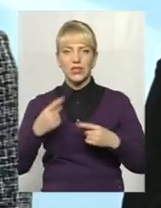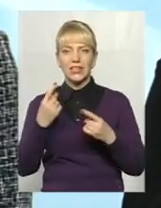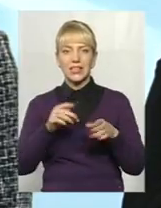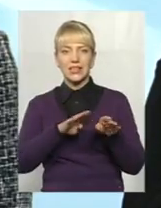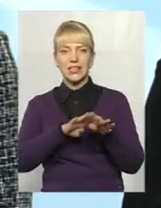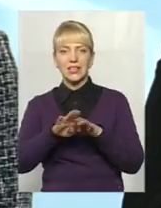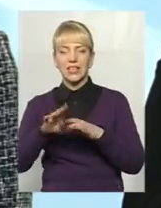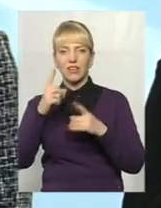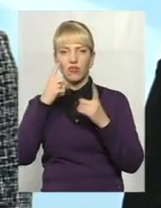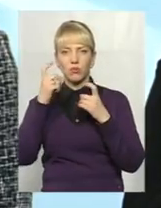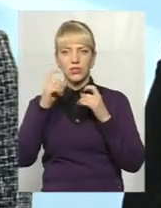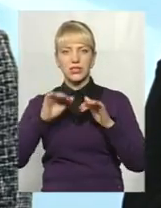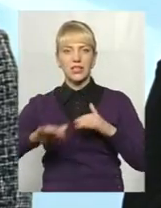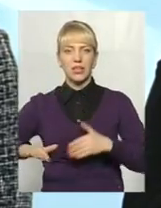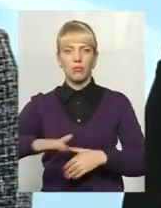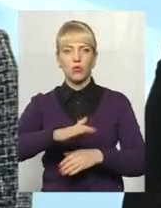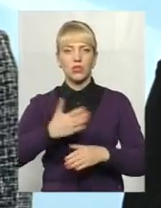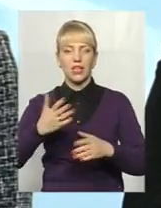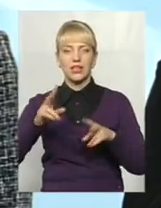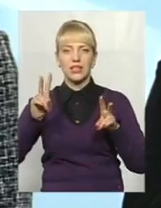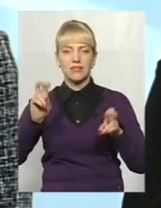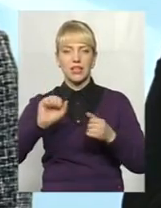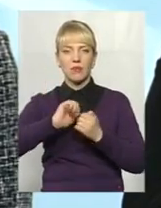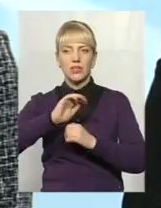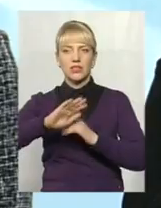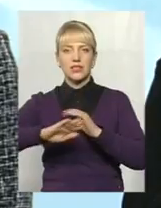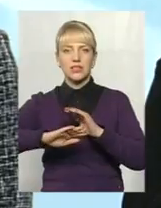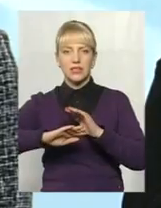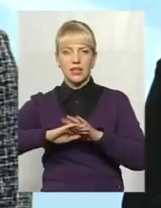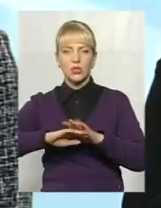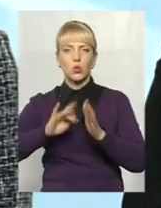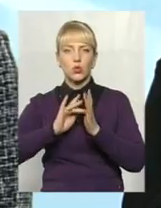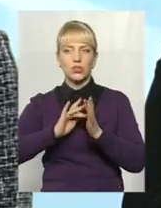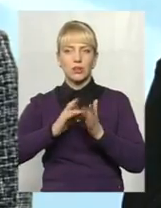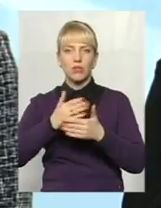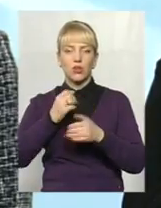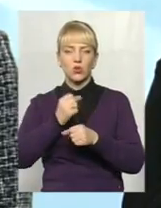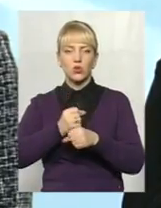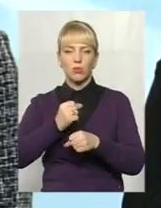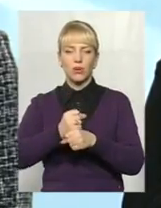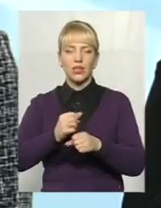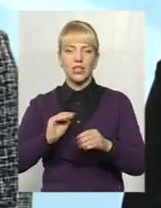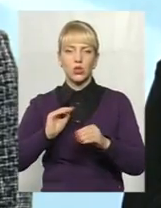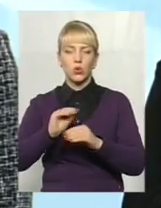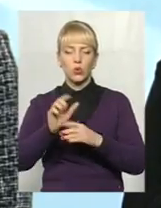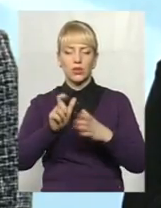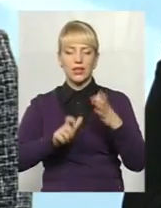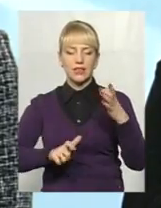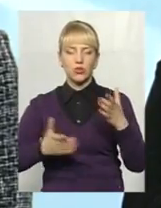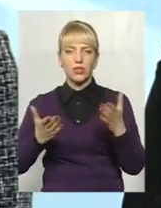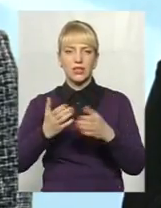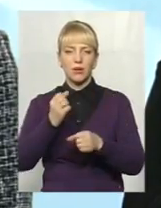інформаційний простір, який називається Каменець-Туристичний. Ми розробили додаток, який працював перших пів